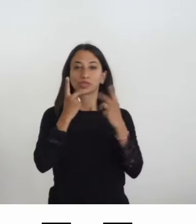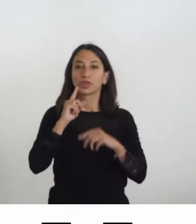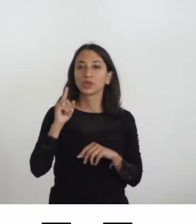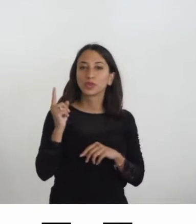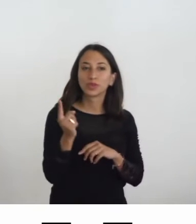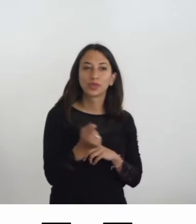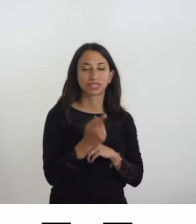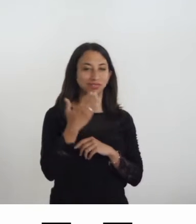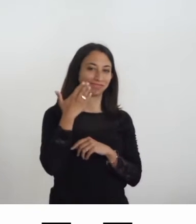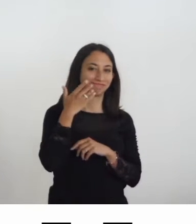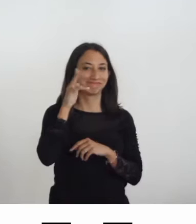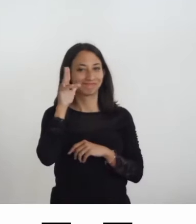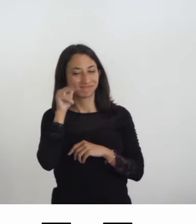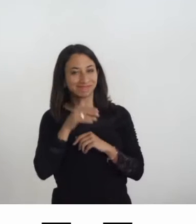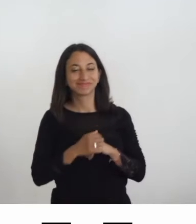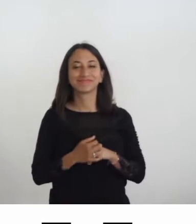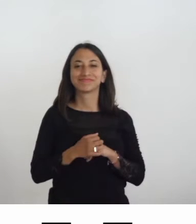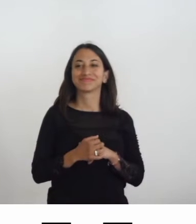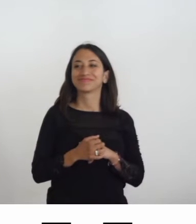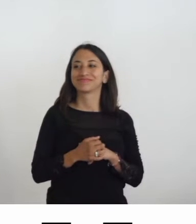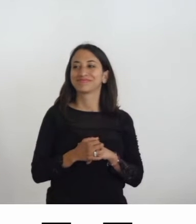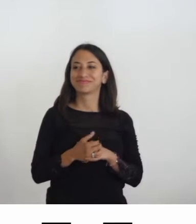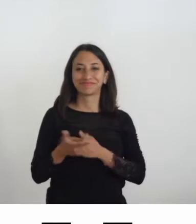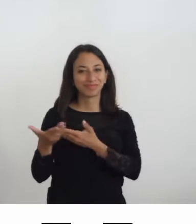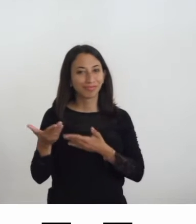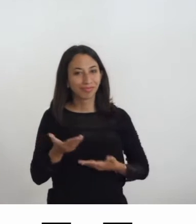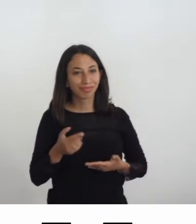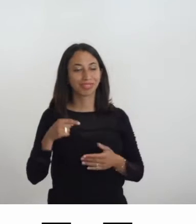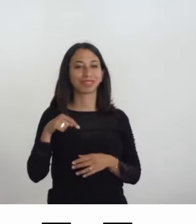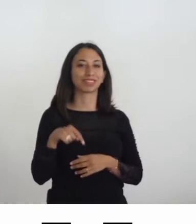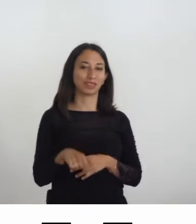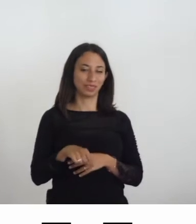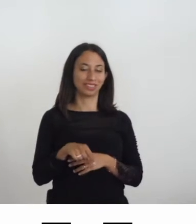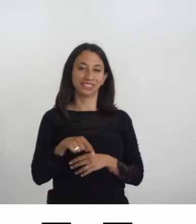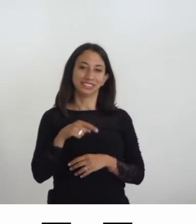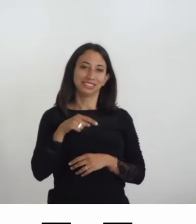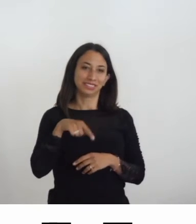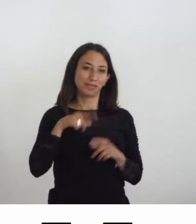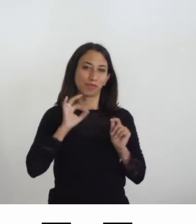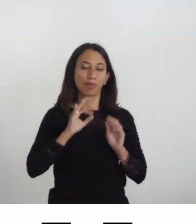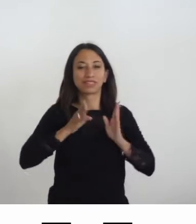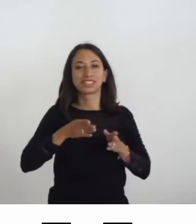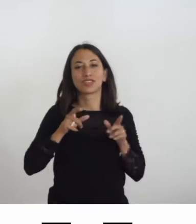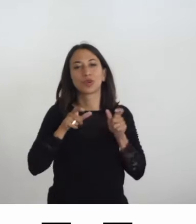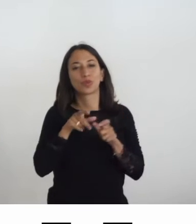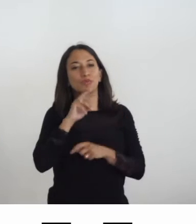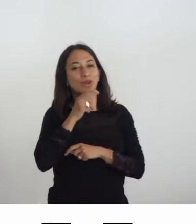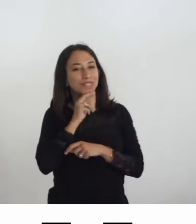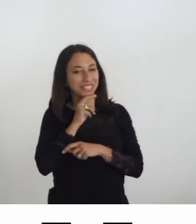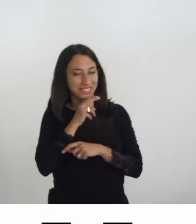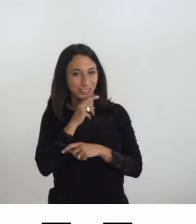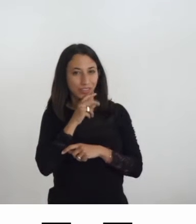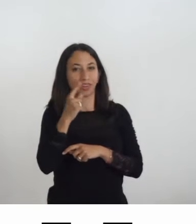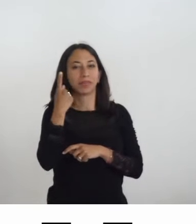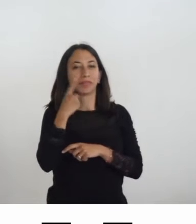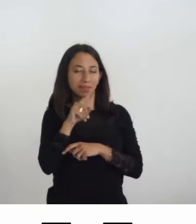buongiorno a tutte. Ben ritrovati per la sessione pomeridiana di questa giornata dedicata a